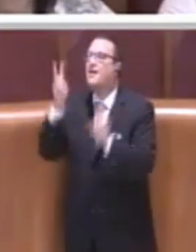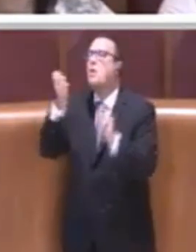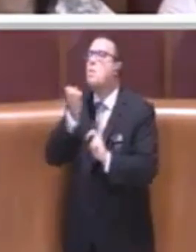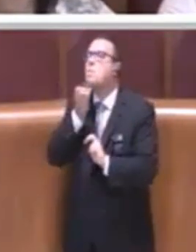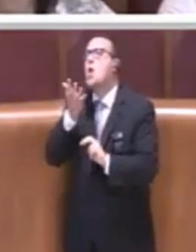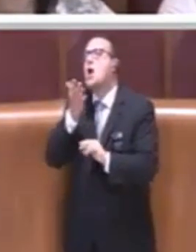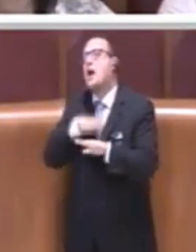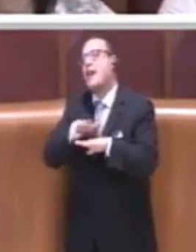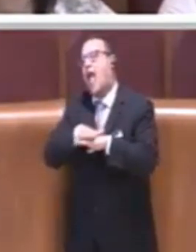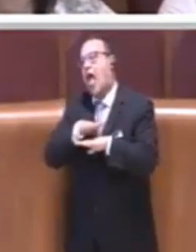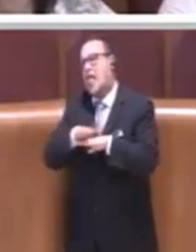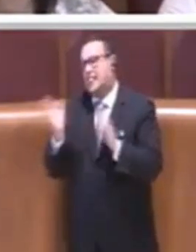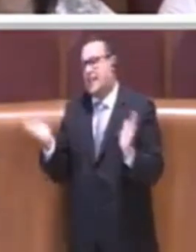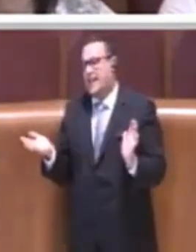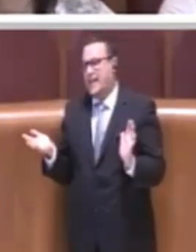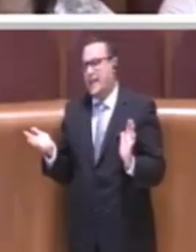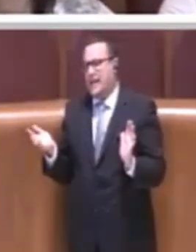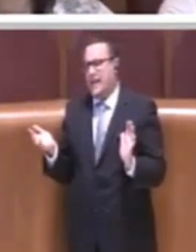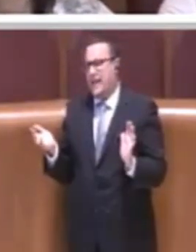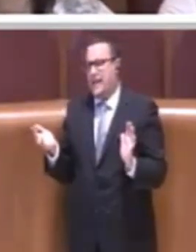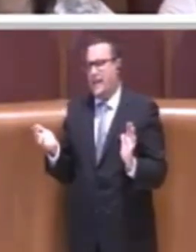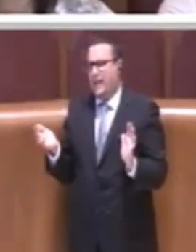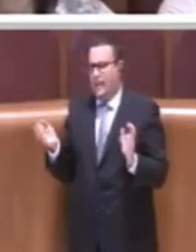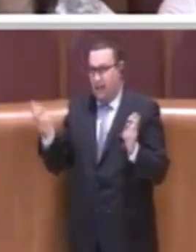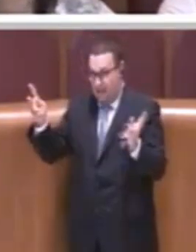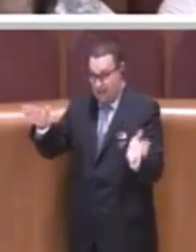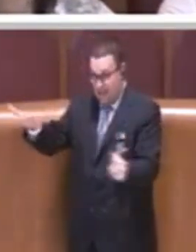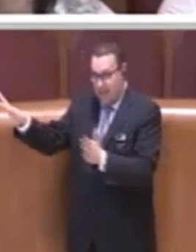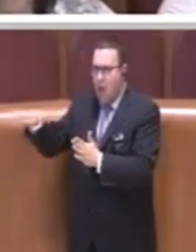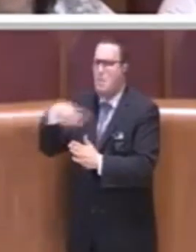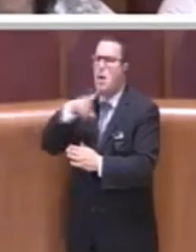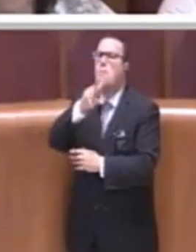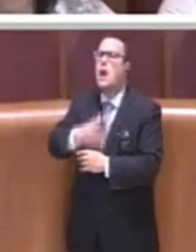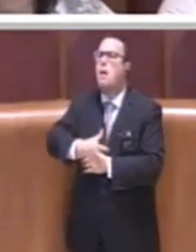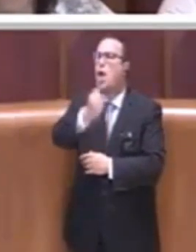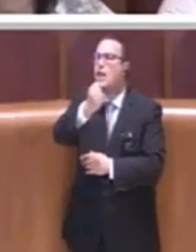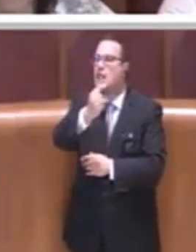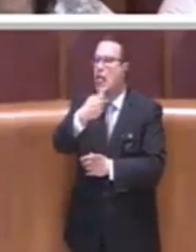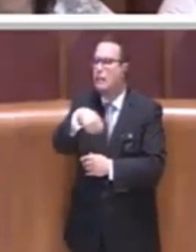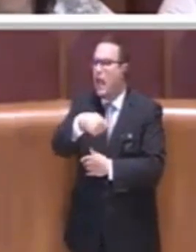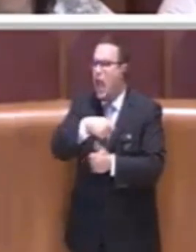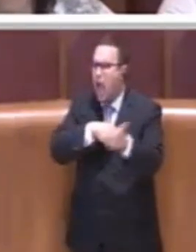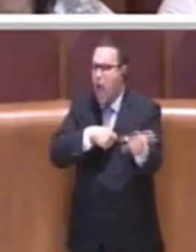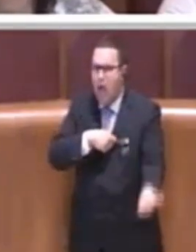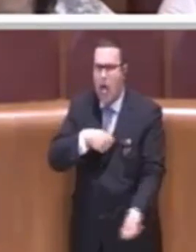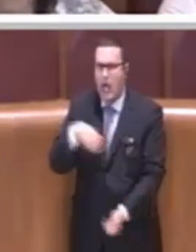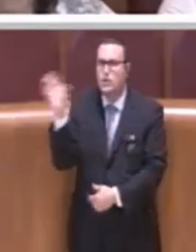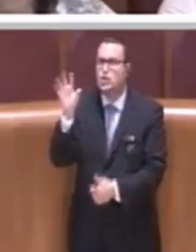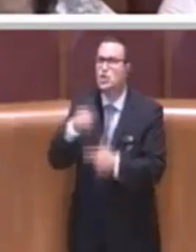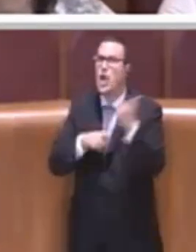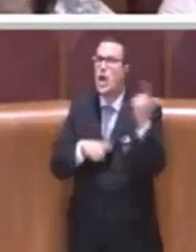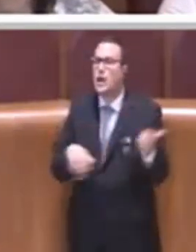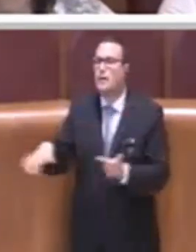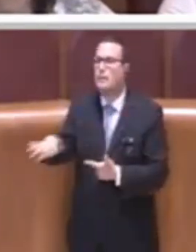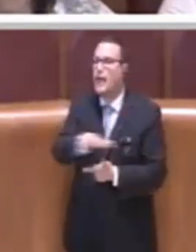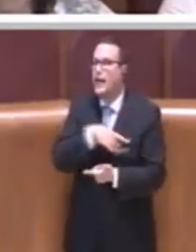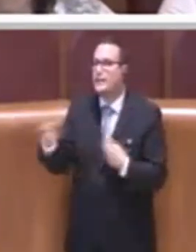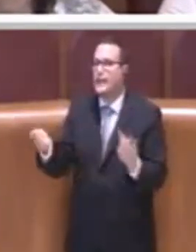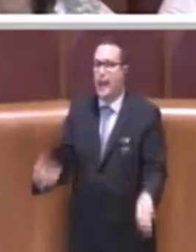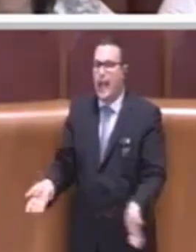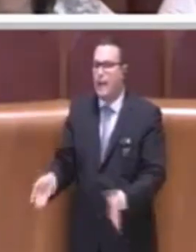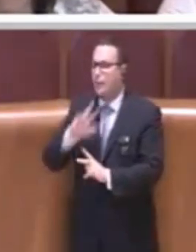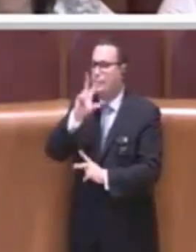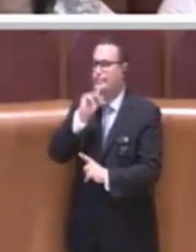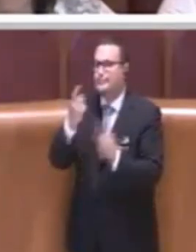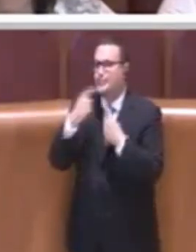Poi se vogliamo parlare dell'uso delle bottiglie di plastica al cinema, nella piazza, nel mercato, è un